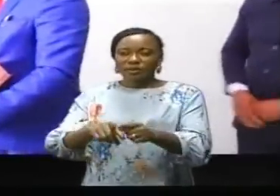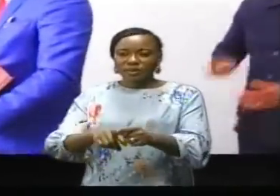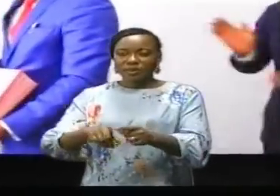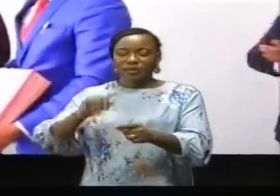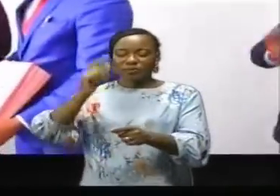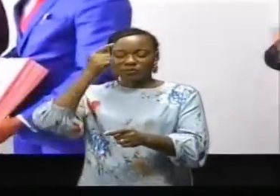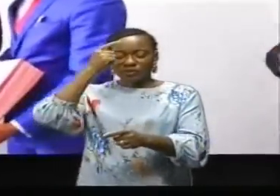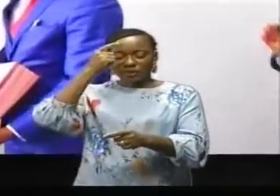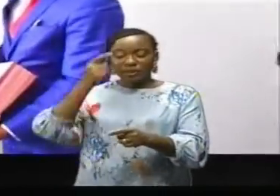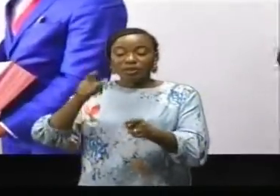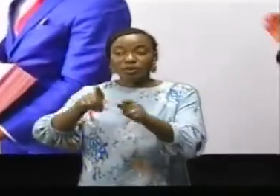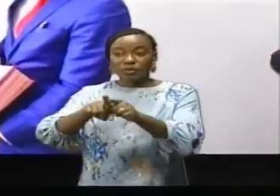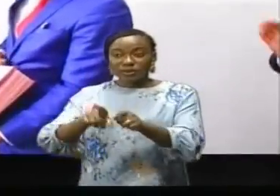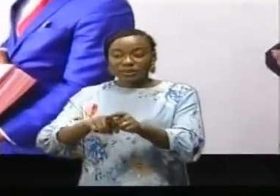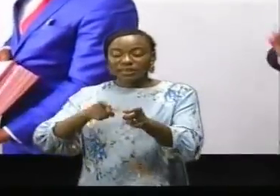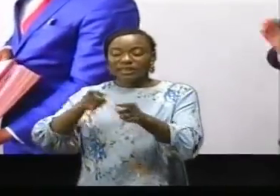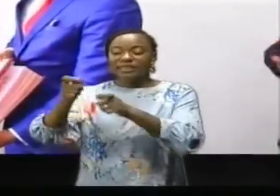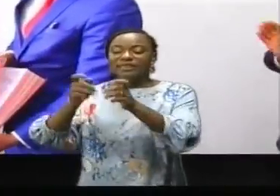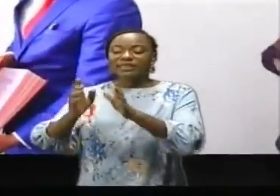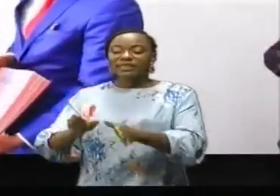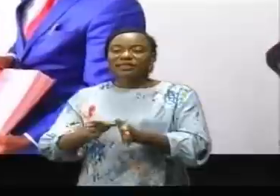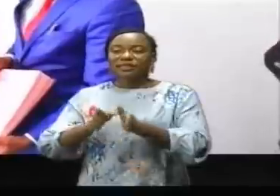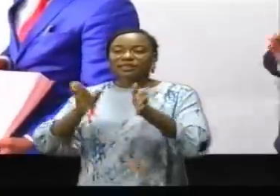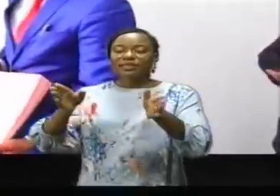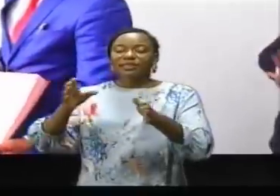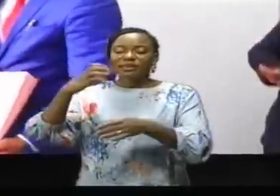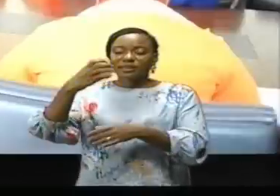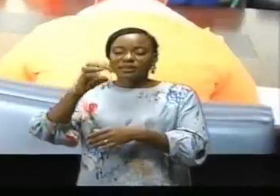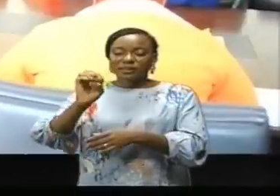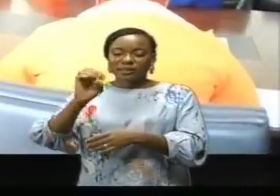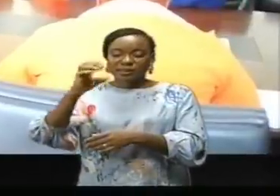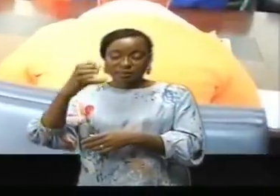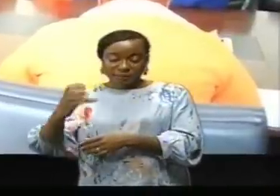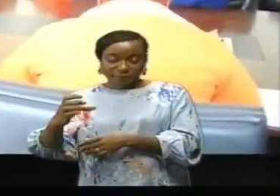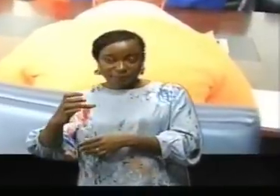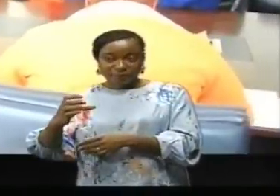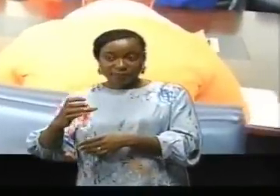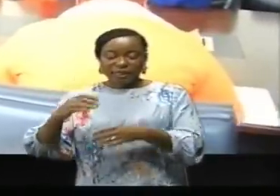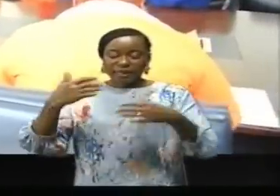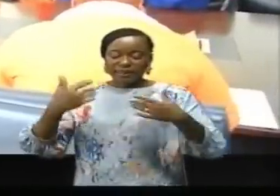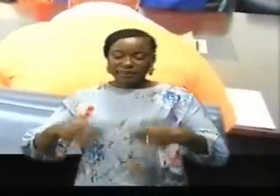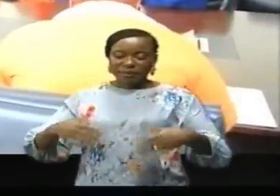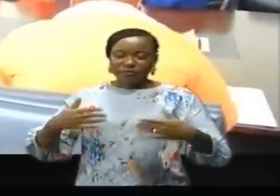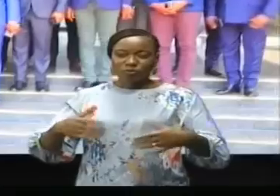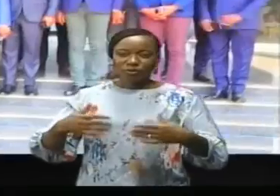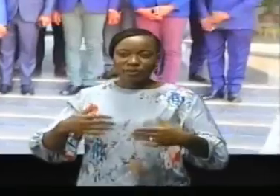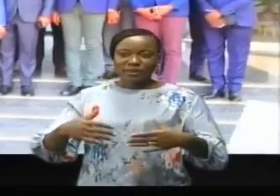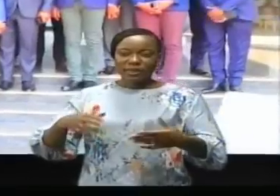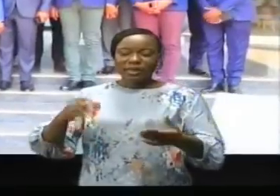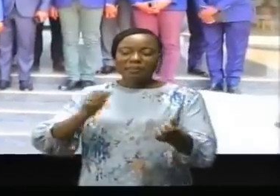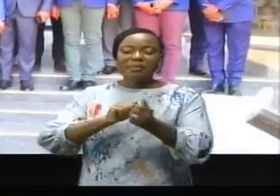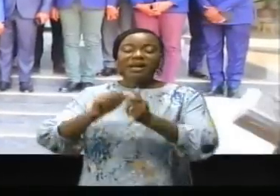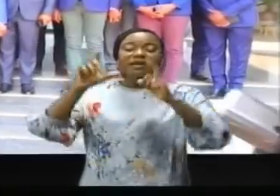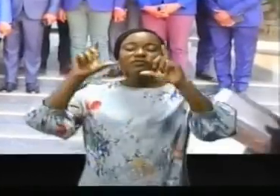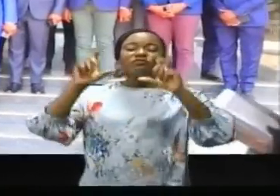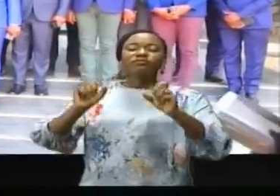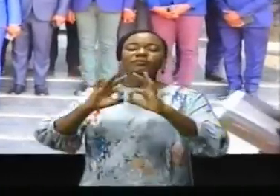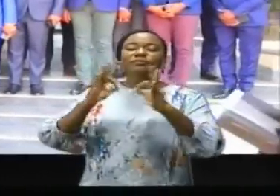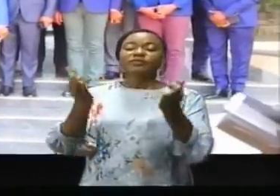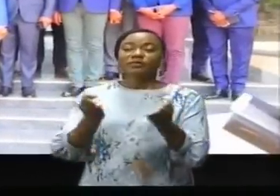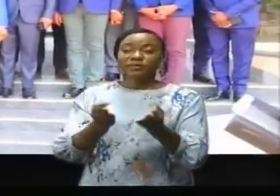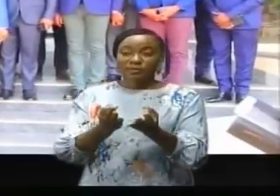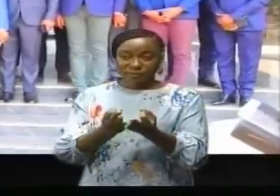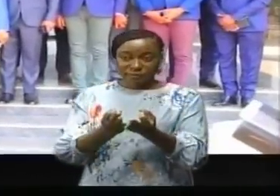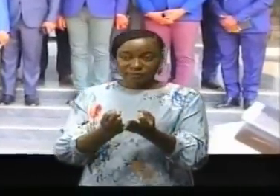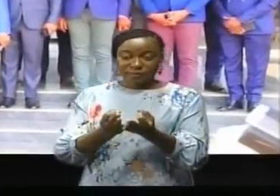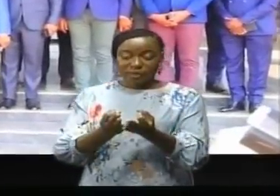intérimaire et le directeur général CESC, Frédie Mouambakani. La cérémonie a été immortalisée par une photo de famille autour